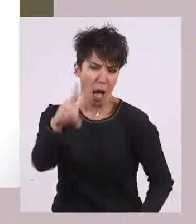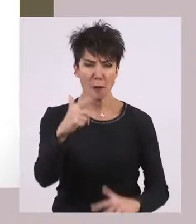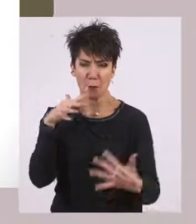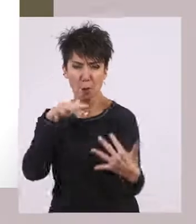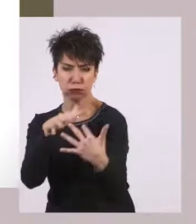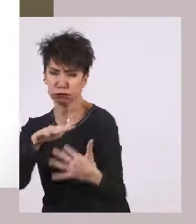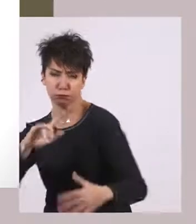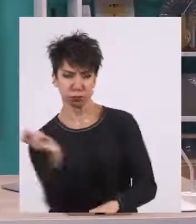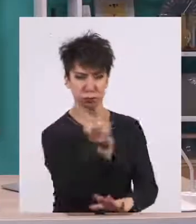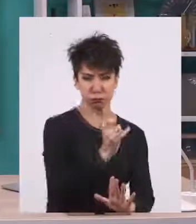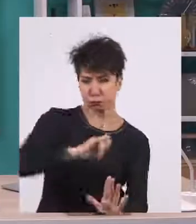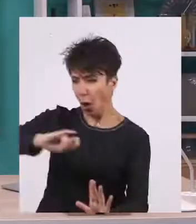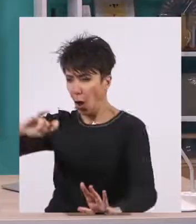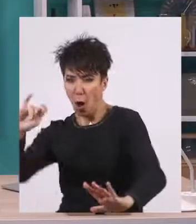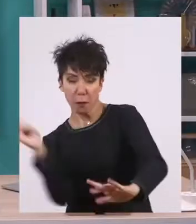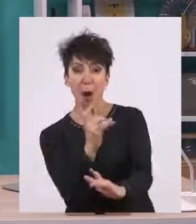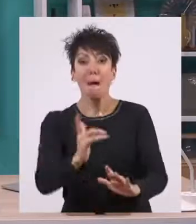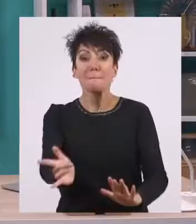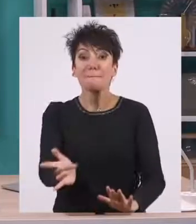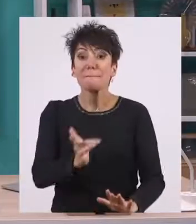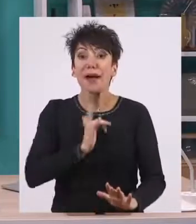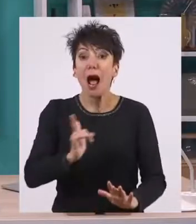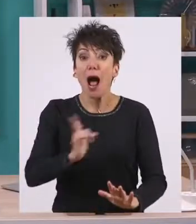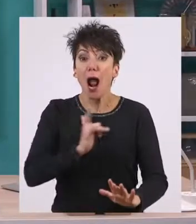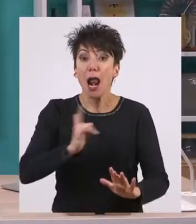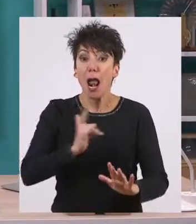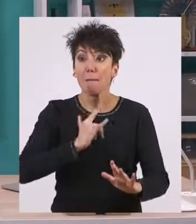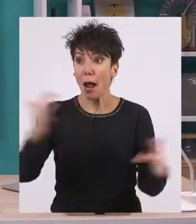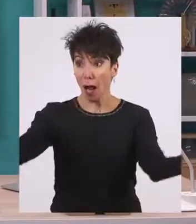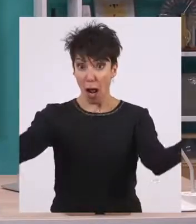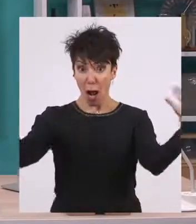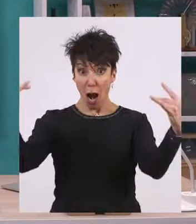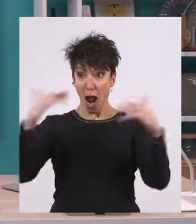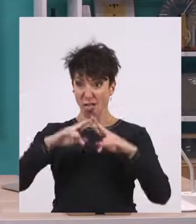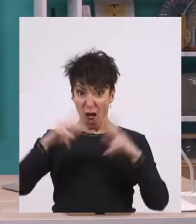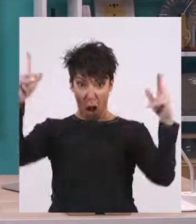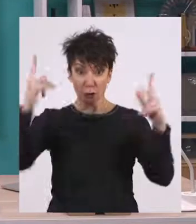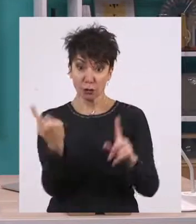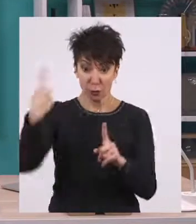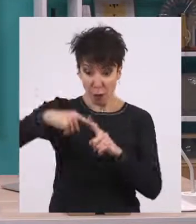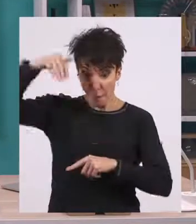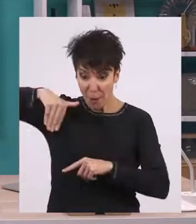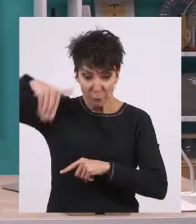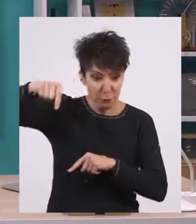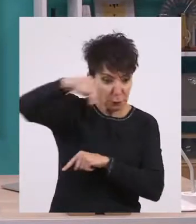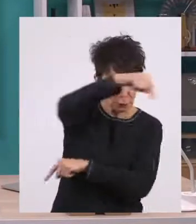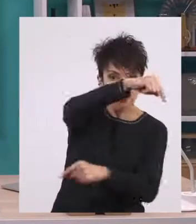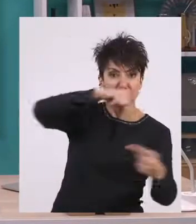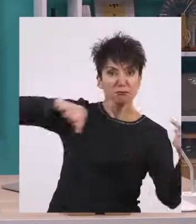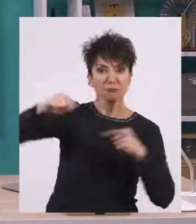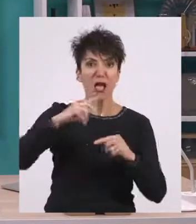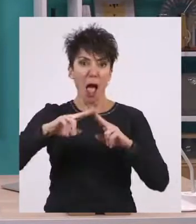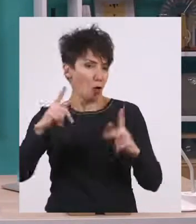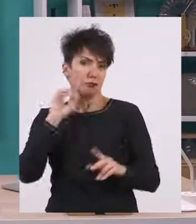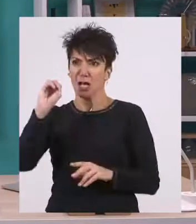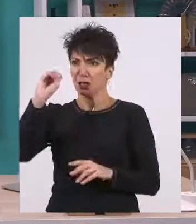Έπρεπε να είναι έτοιμοι να αντιμετωπίσουν όχι μόνο τους εξωτερικούς εχθρούς, που ήταν αρκετοί, και Έλληνες